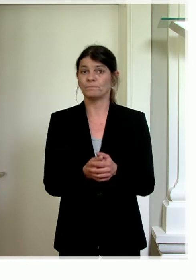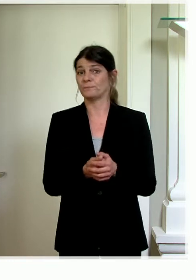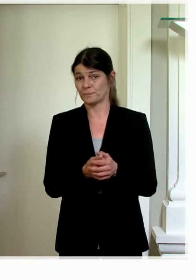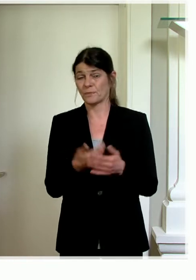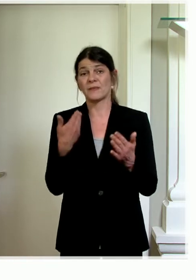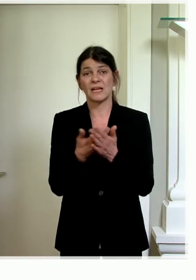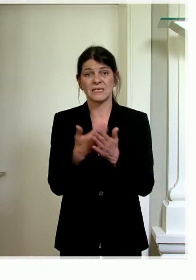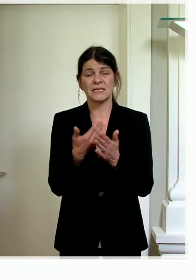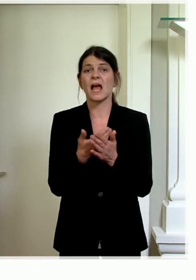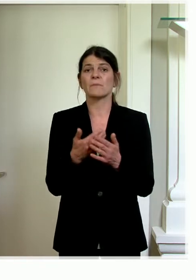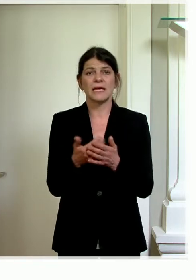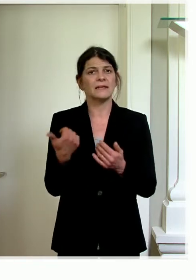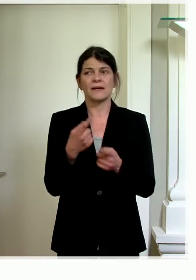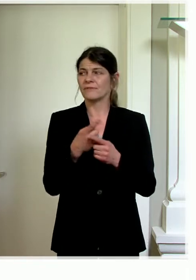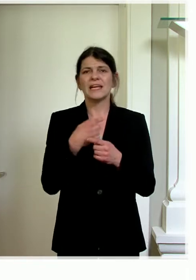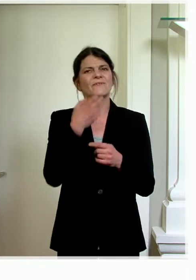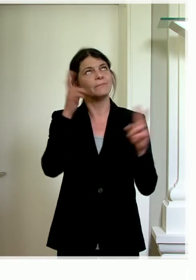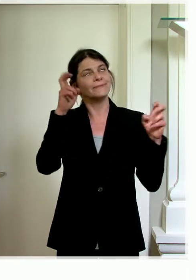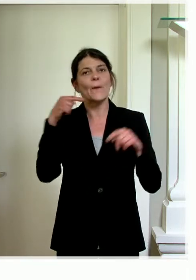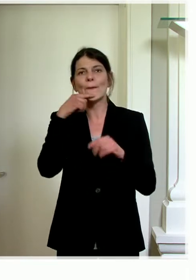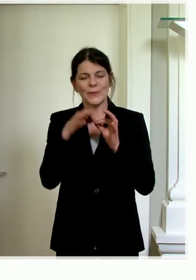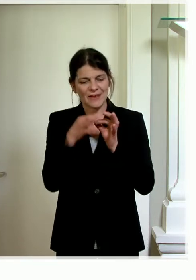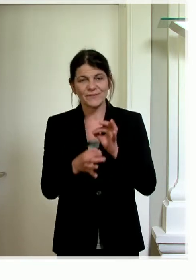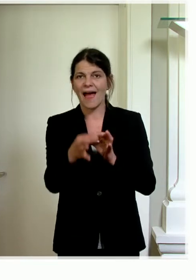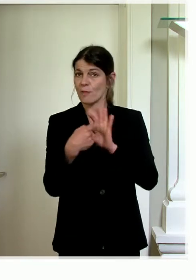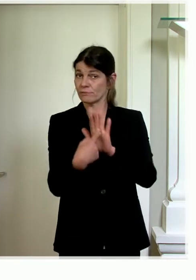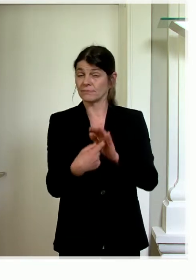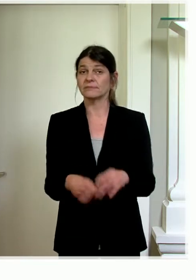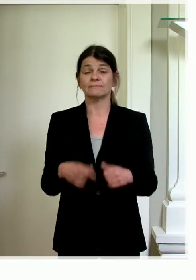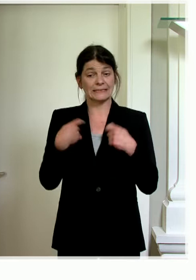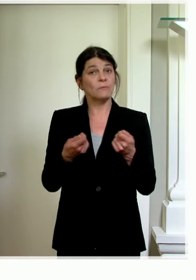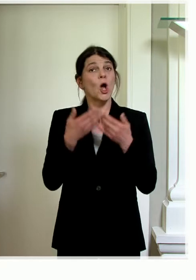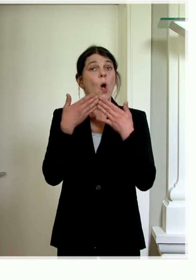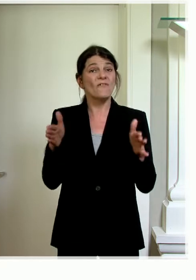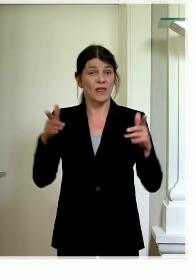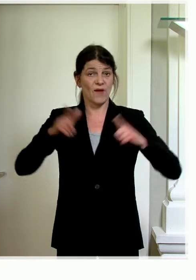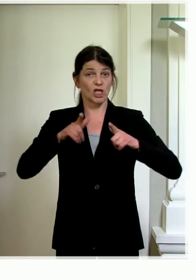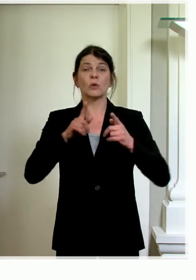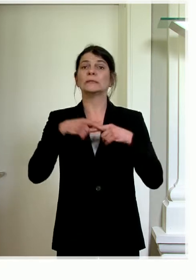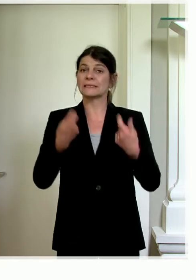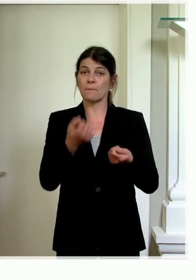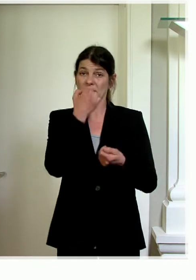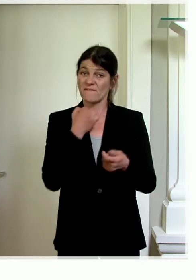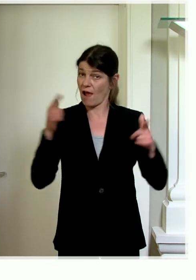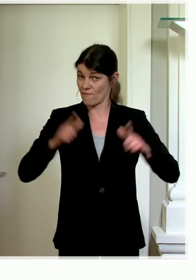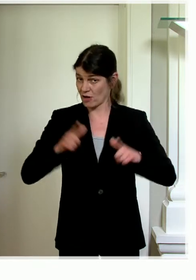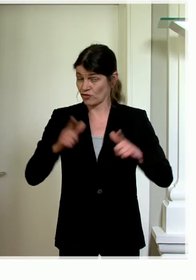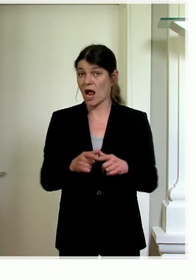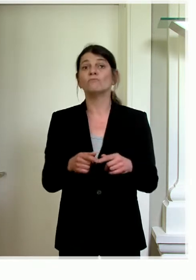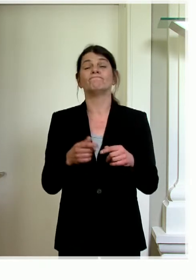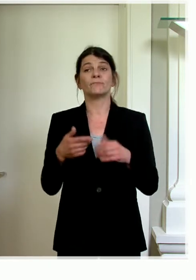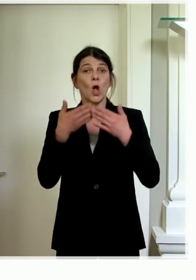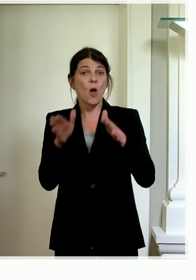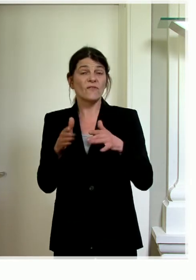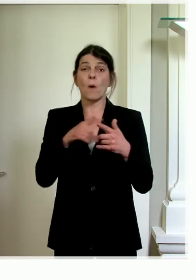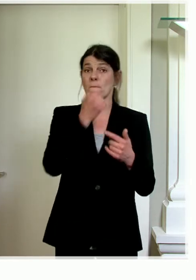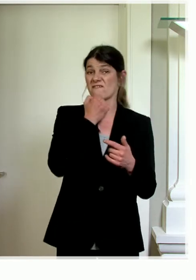Deshalb hier ein roter Faden. Es gibt öffentliche Veranstaltungen und es gibt private Veranstaltungen. Zwischen den